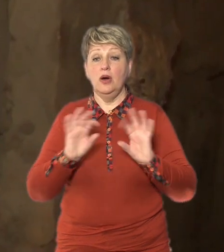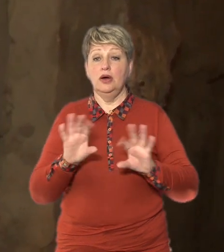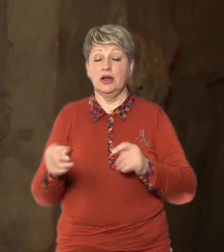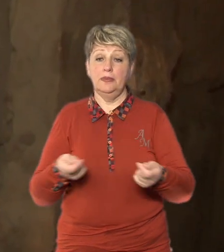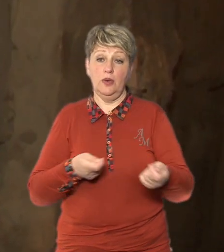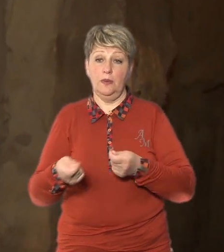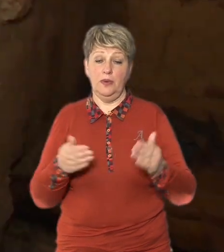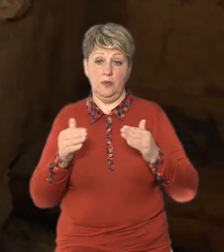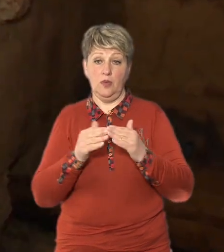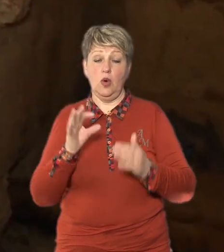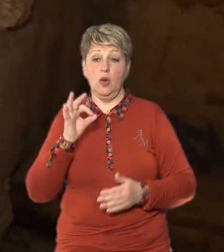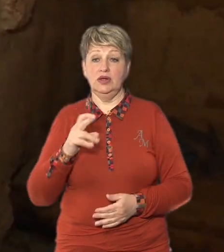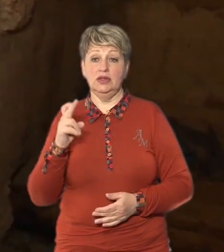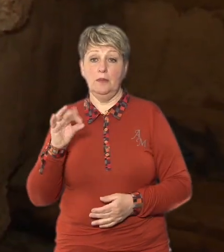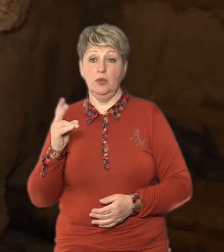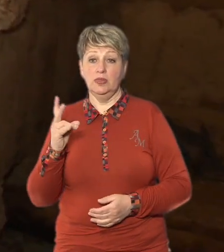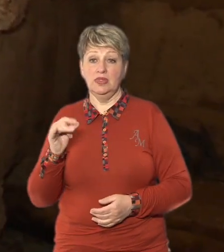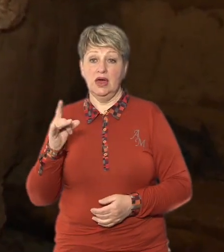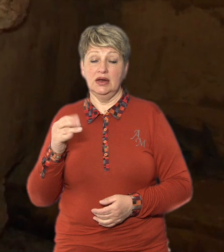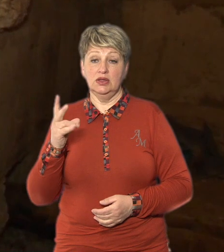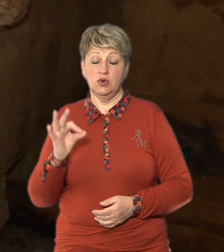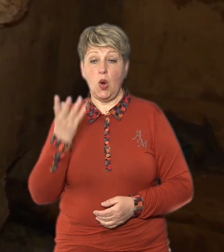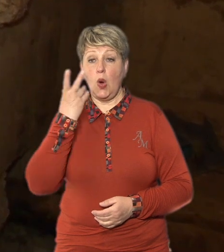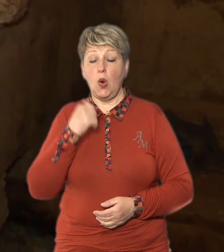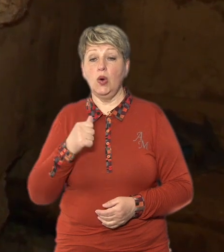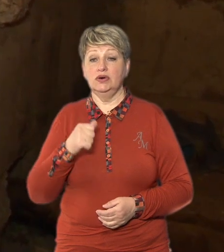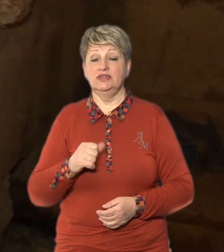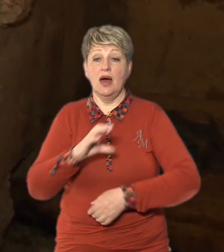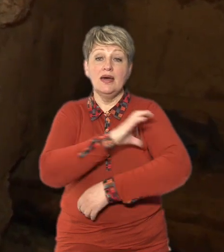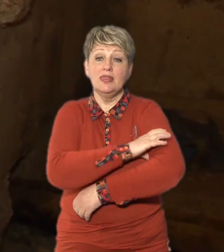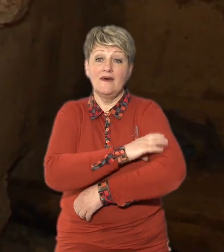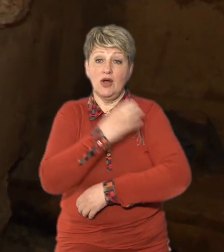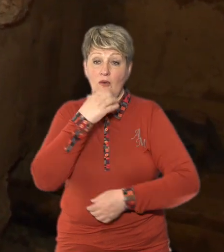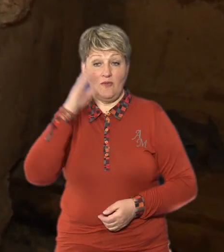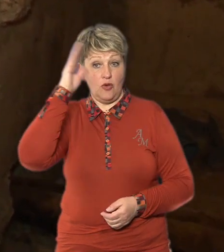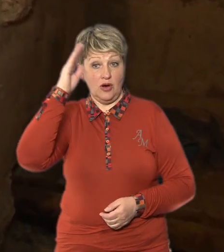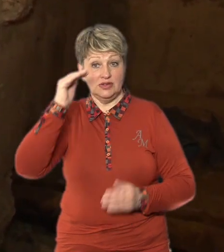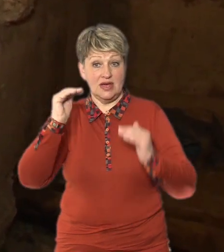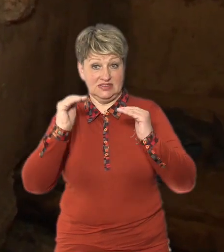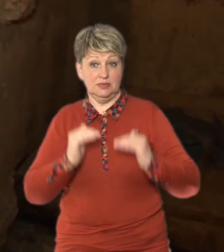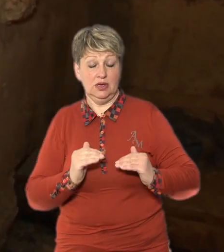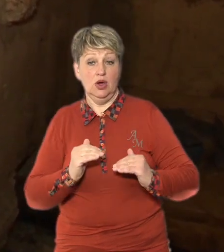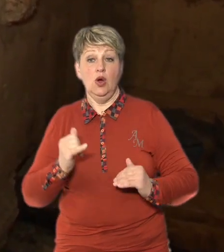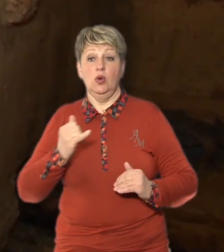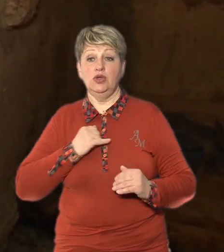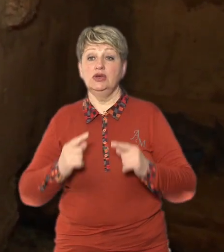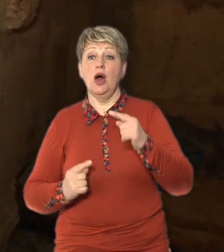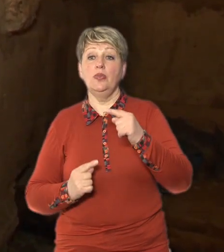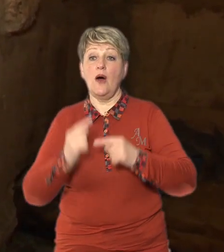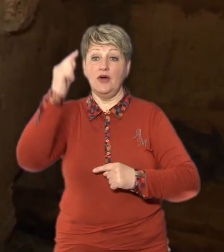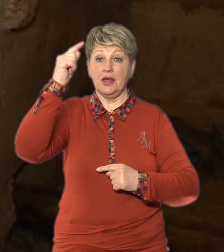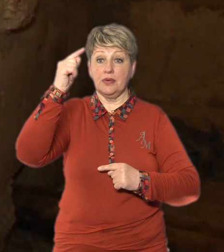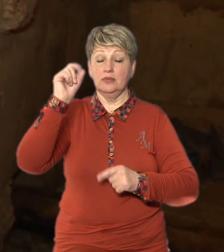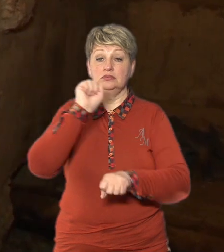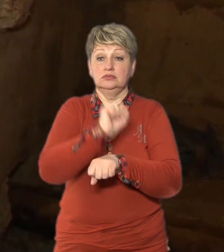Бондаренко Коли знижується тиск подання гарячої води, вона у нас доходить до верху і стоїть Тому